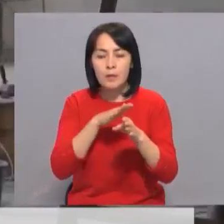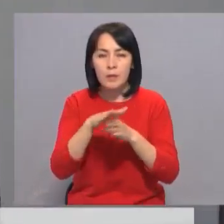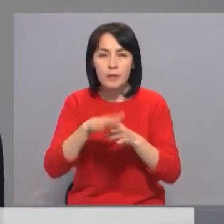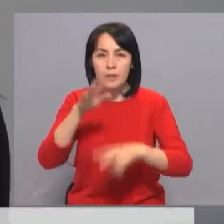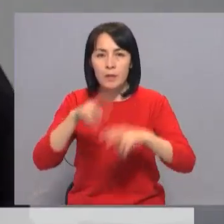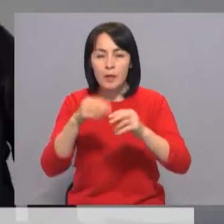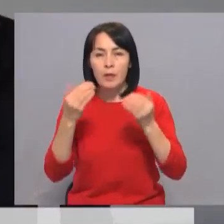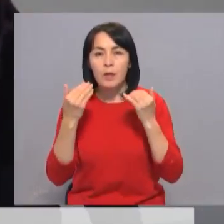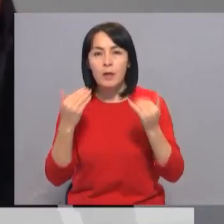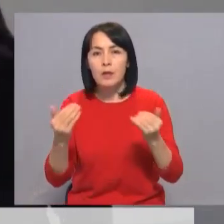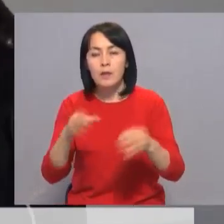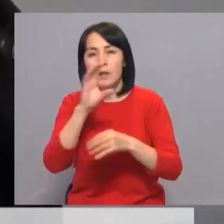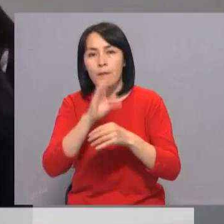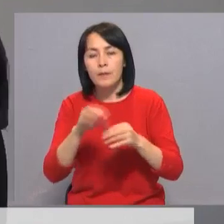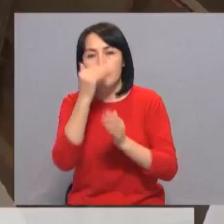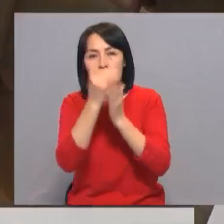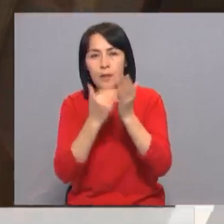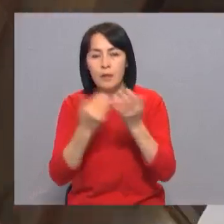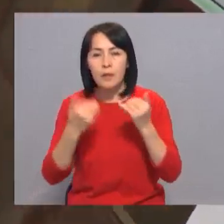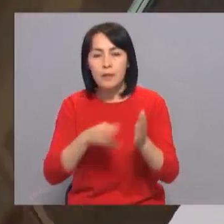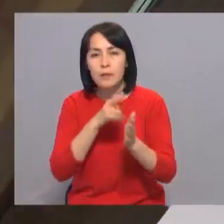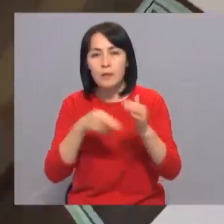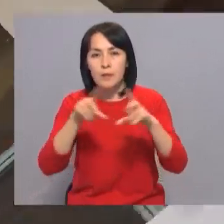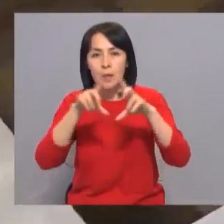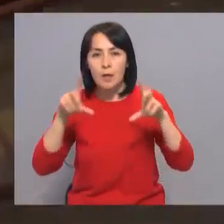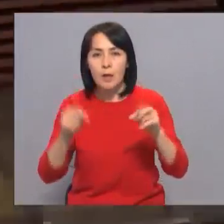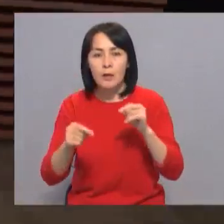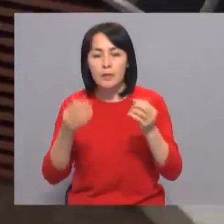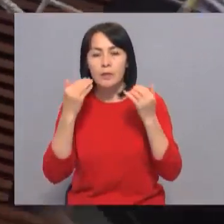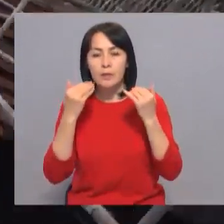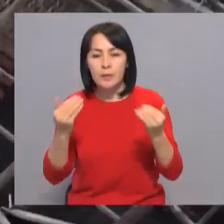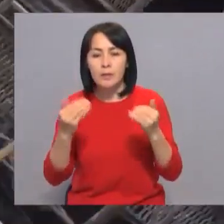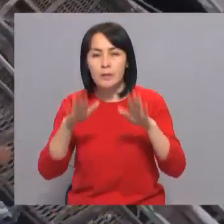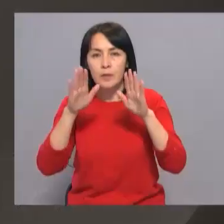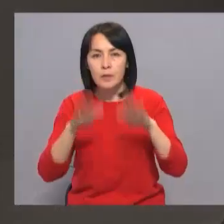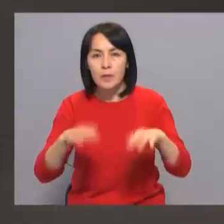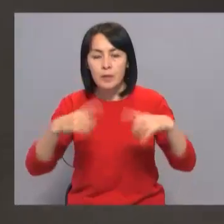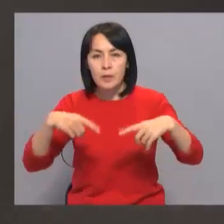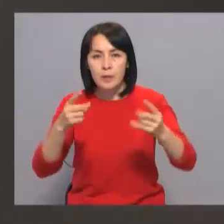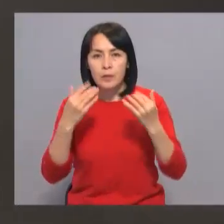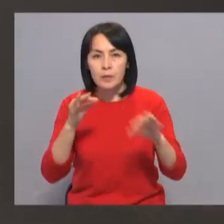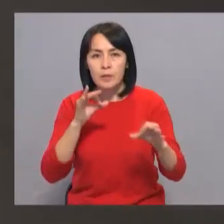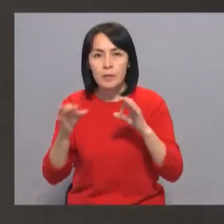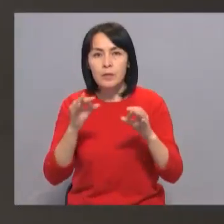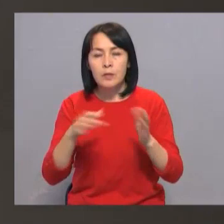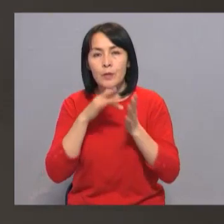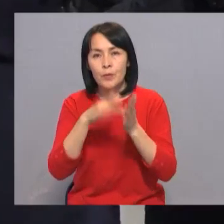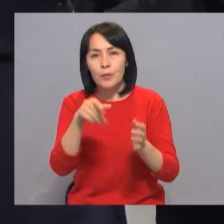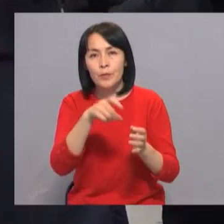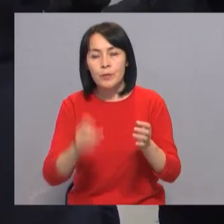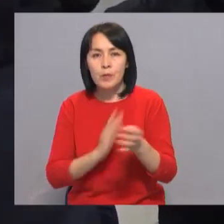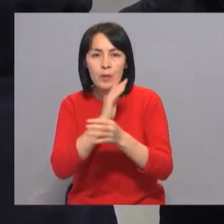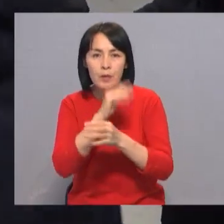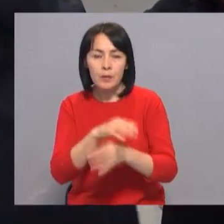строительства в соответствии с производственным графиком. Железнодорожный вокзал передового образца не только создает положительное влияние туристов и